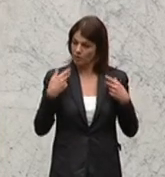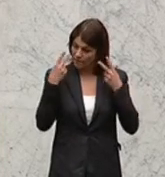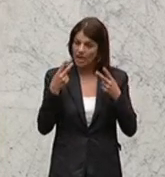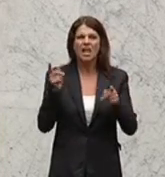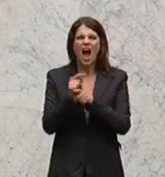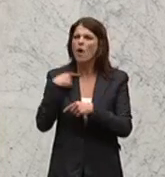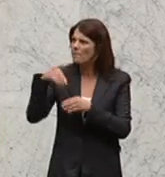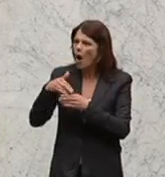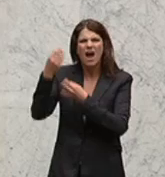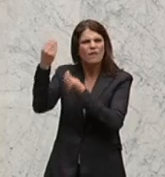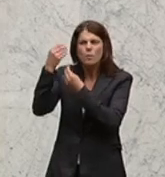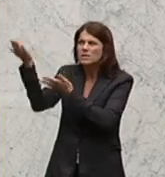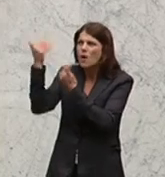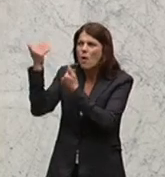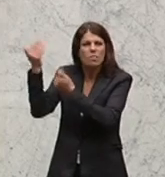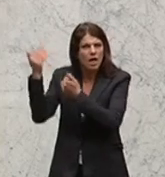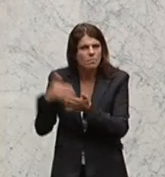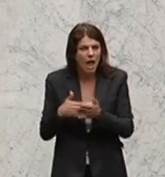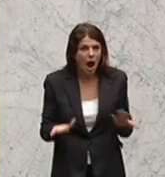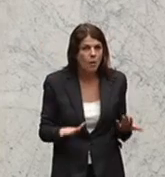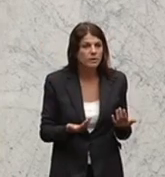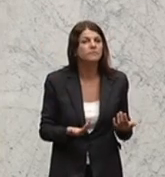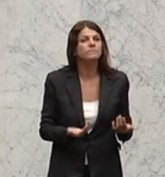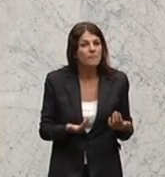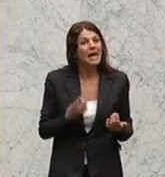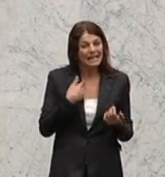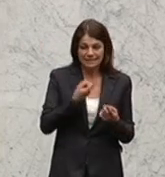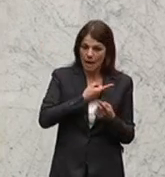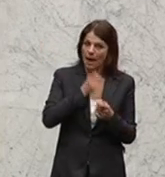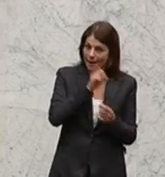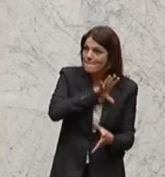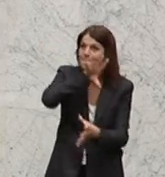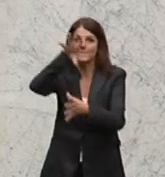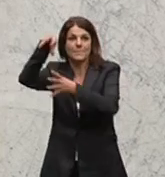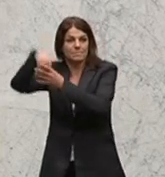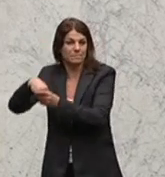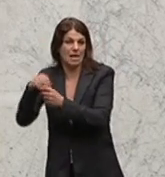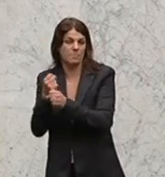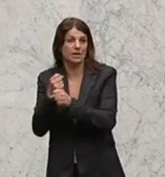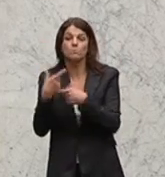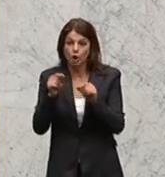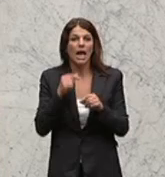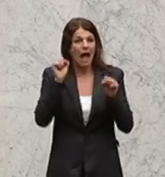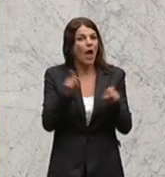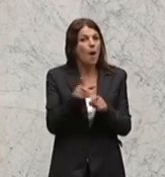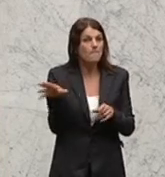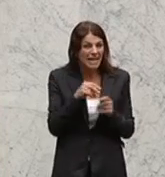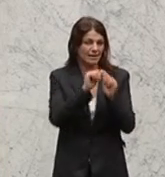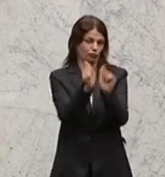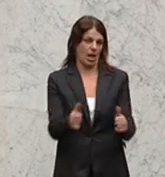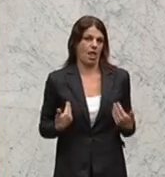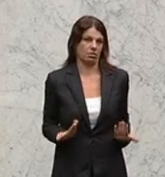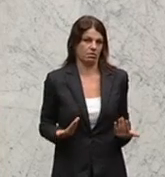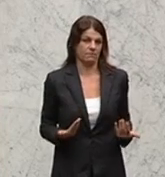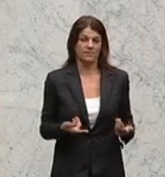sich zu informieren und sich einzubinden, um hier auch mitgestalten zu können, um